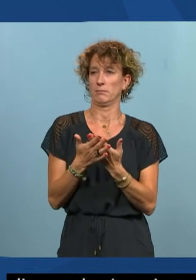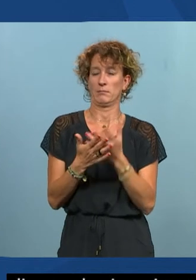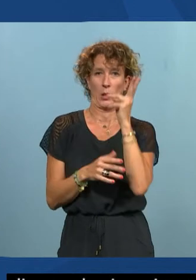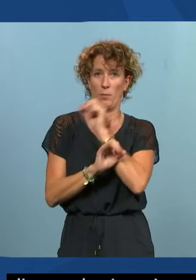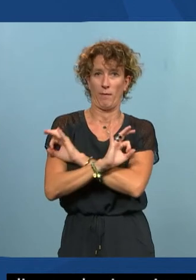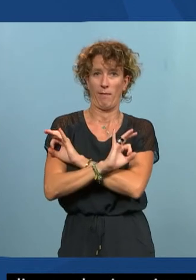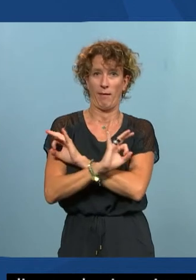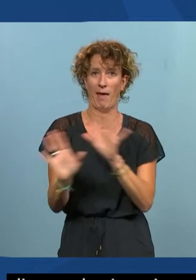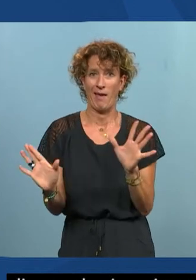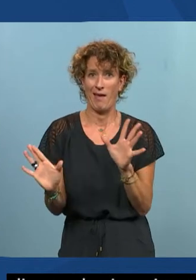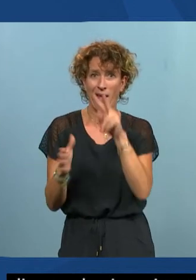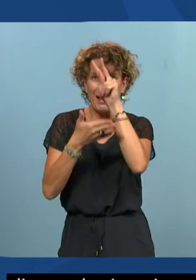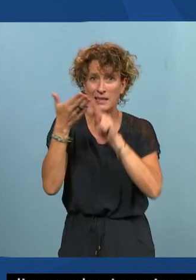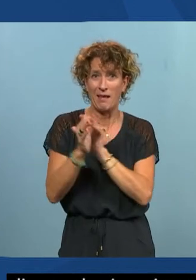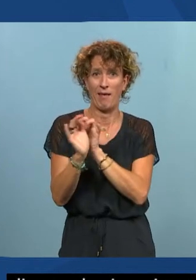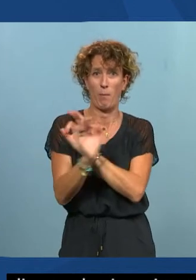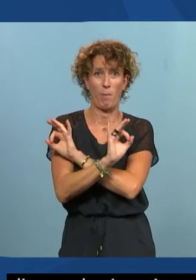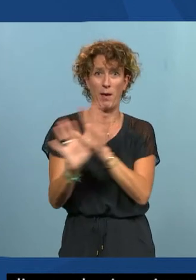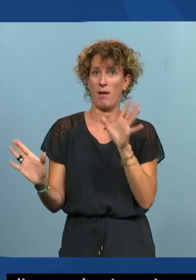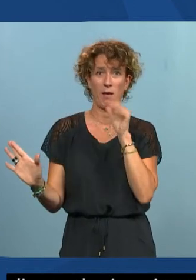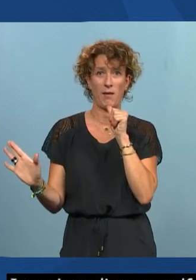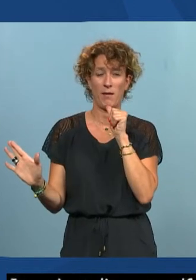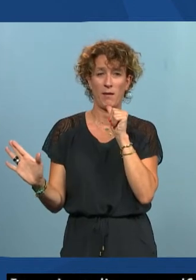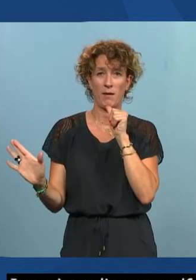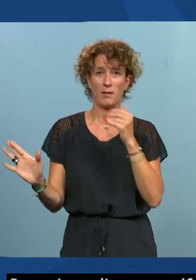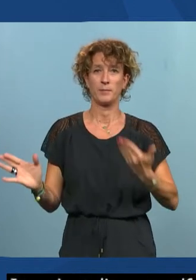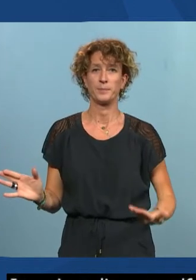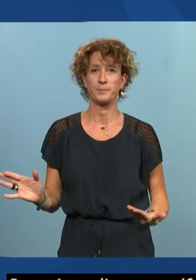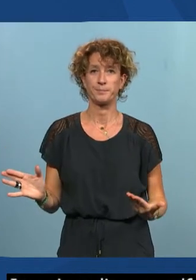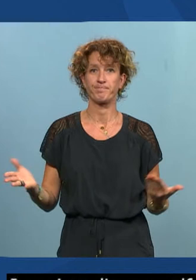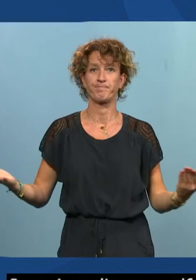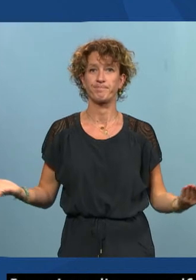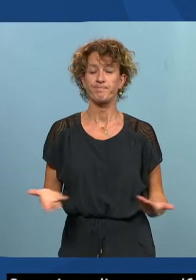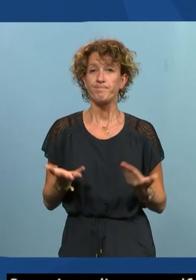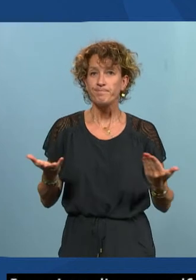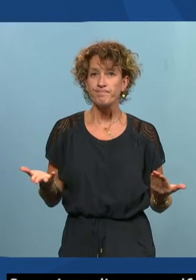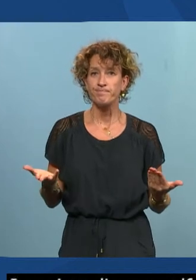c'est même pas lisible voilà donc la